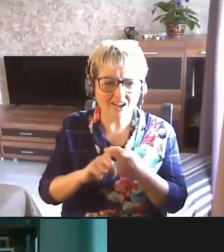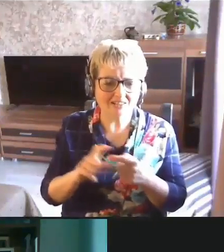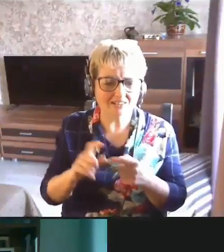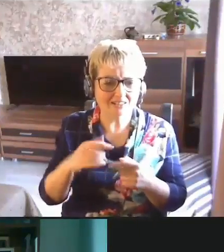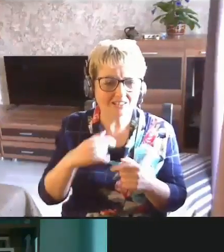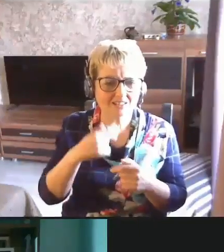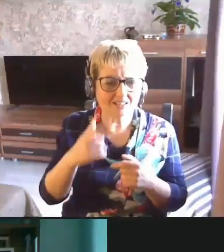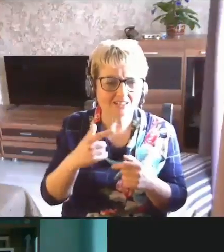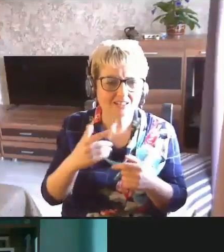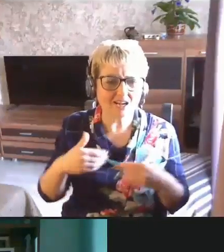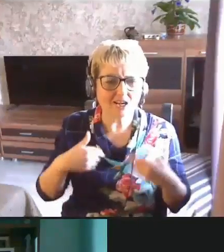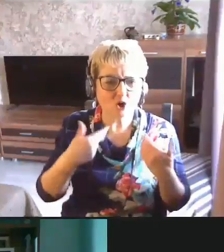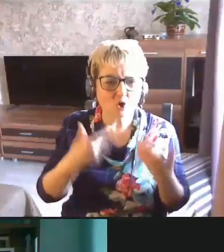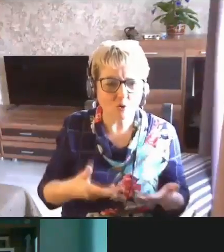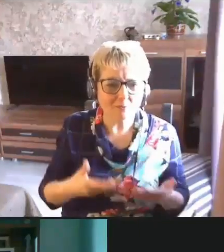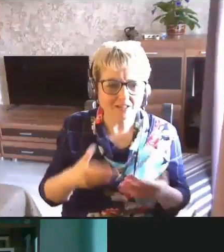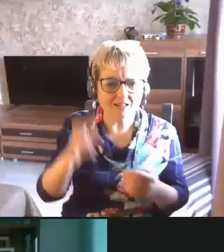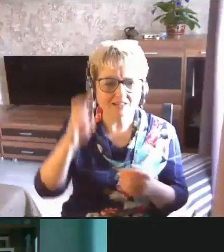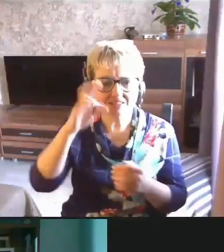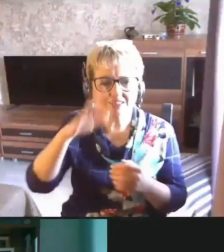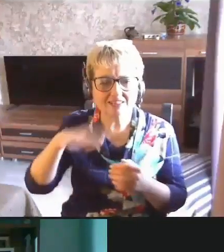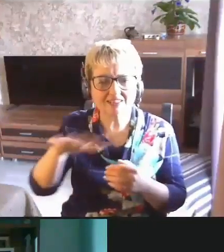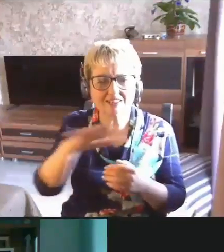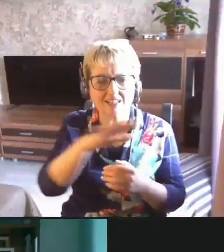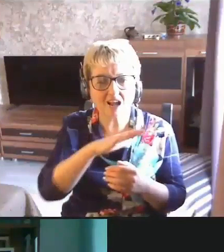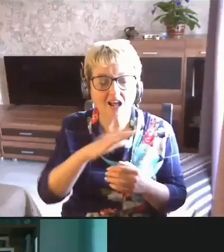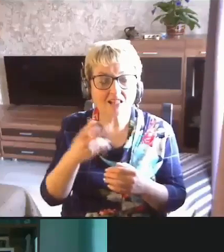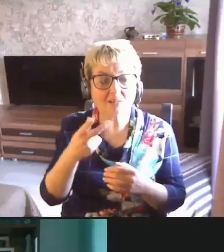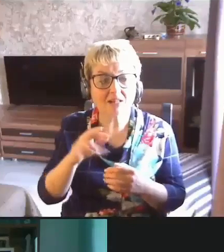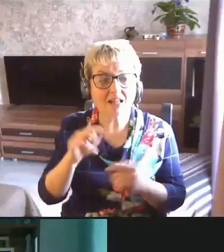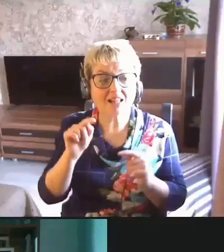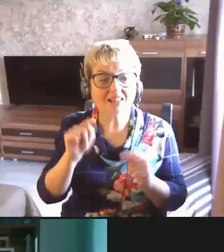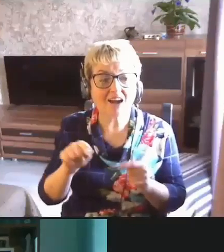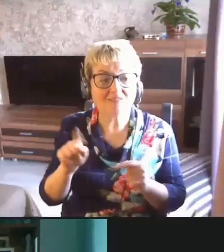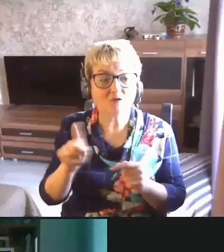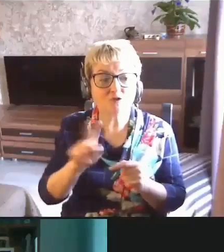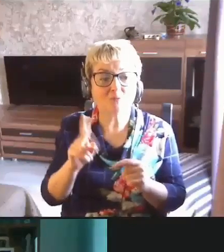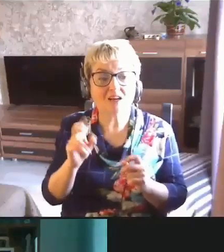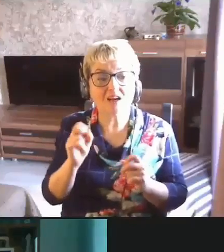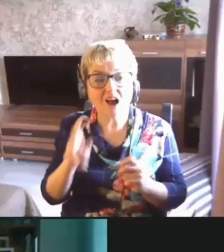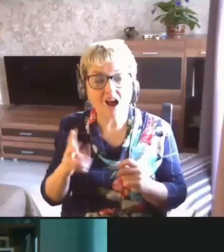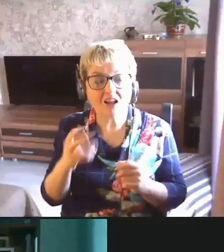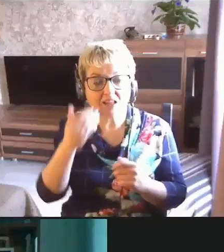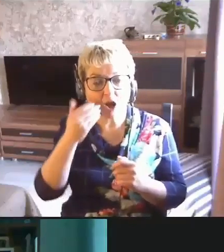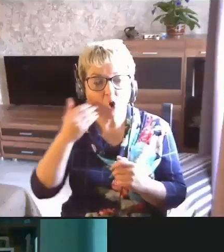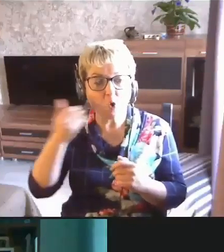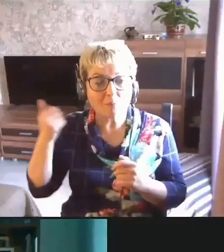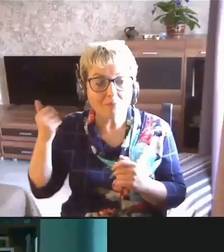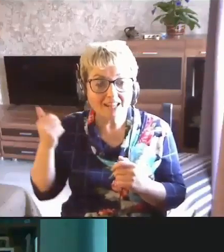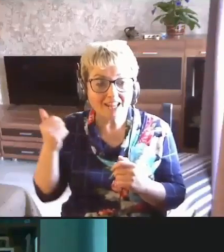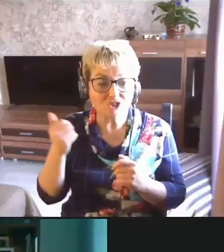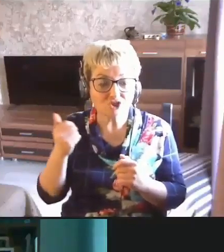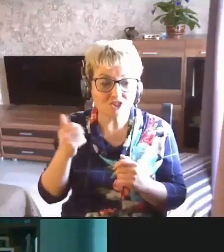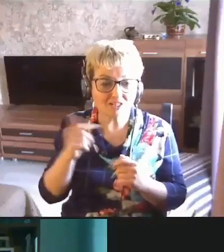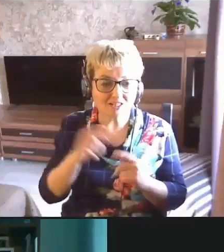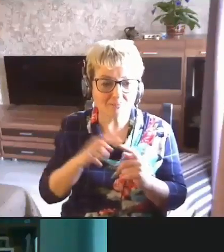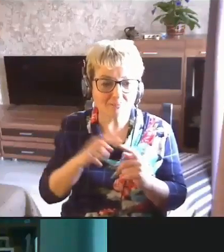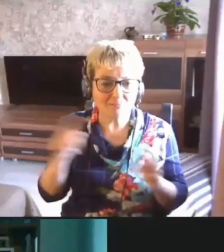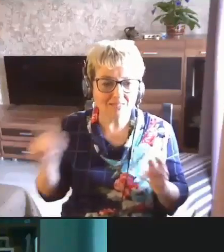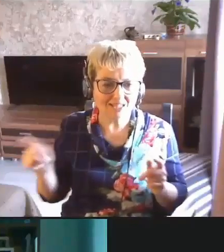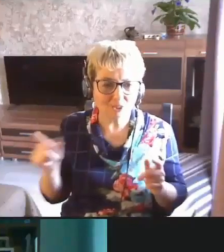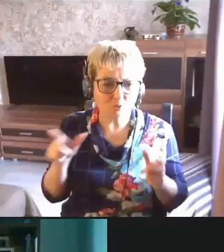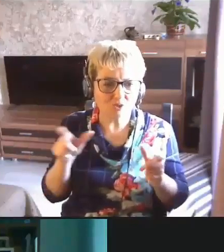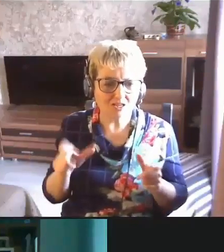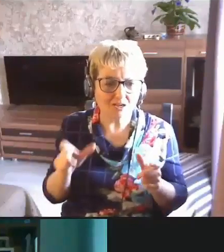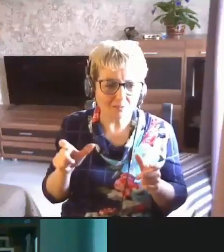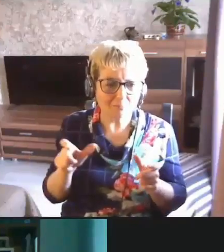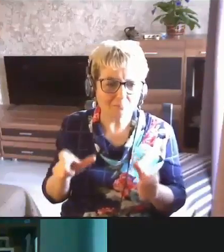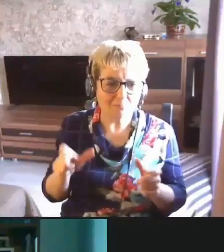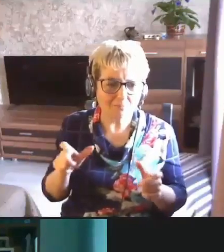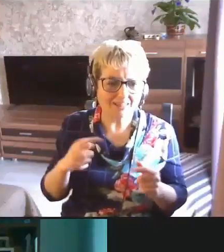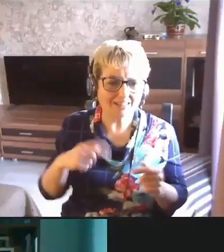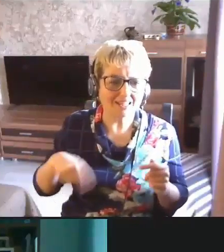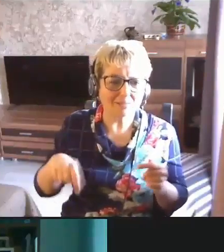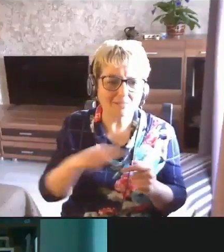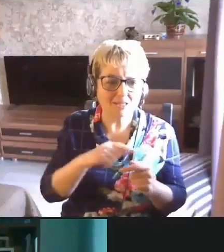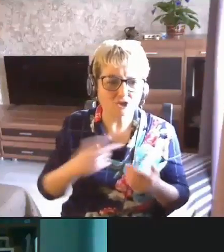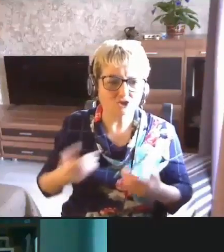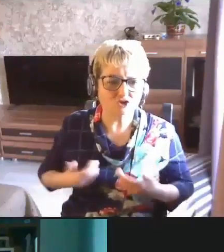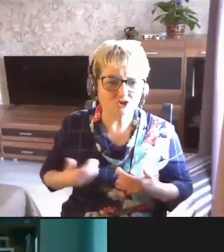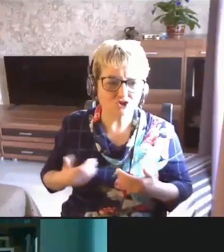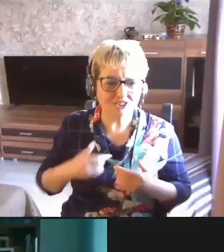вырабатываем рекомендации странам для того, чтобы как-то облегчить период пандемии жизнь